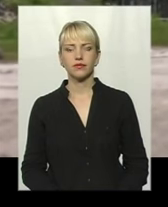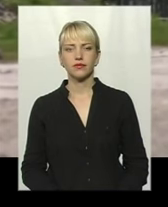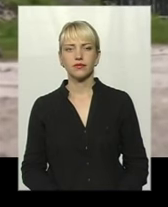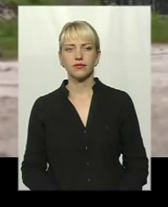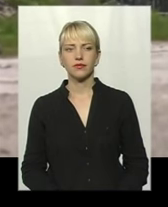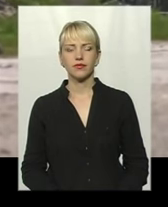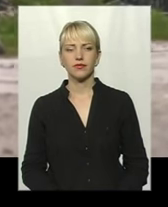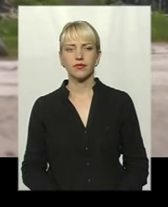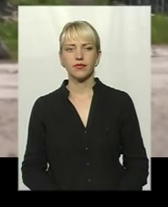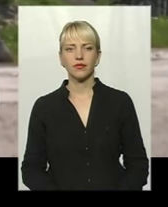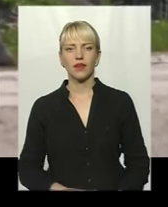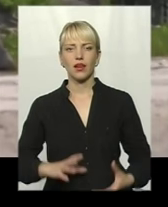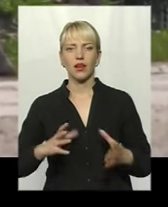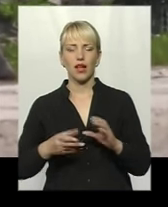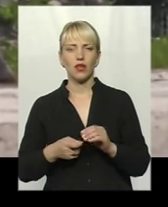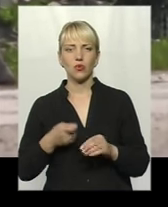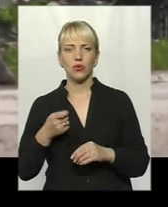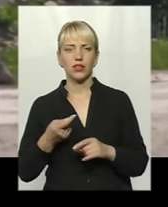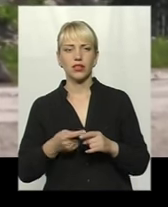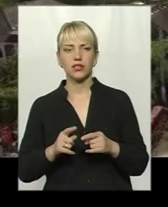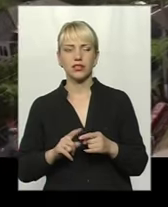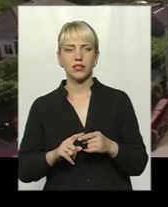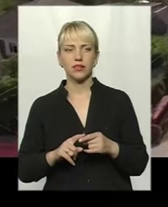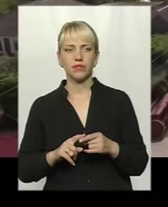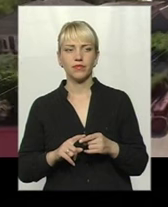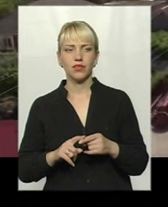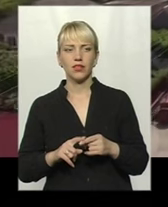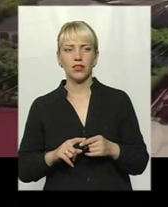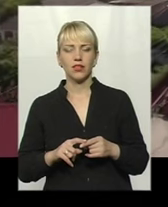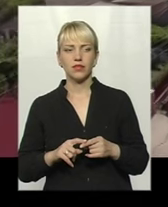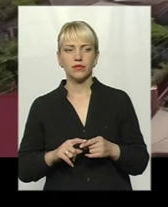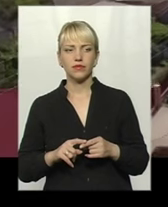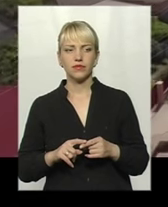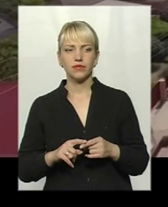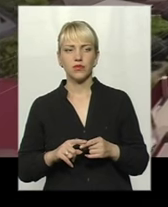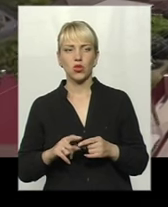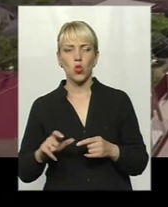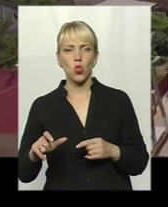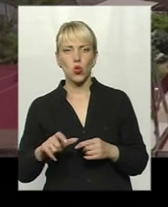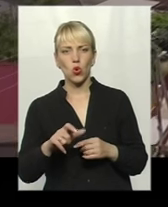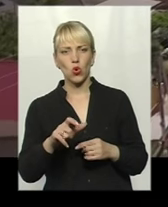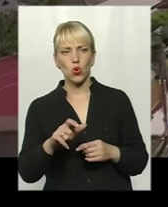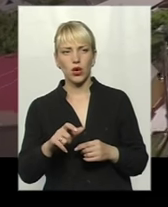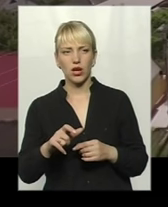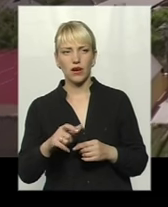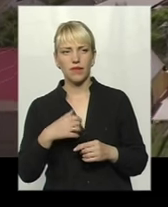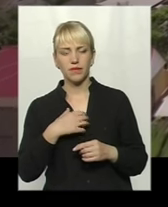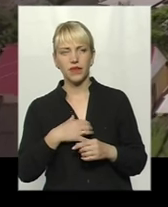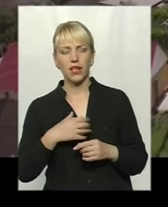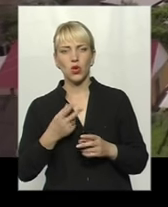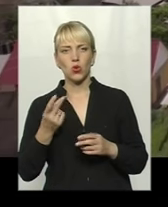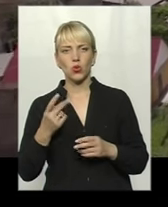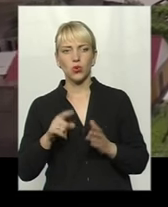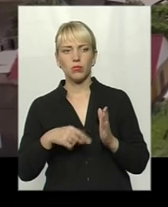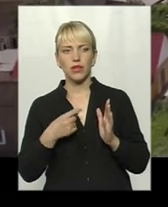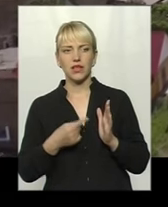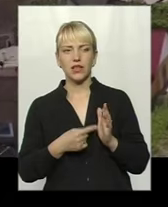Нагальне завдання – як і всіх, дорога і доведення фонарної лінії. Далі в нас постало питання, в